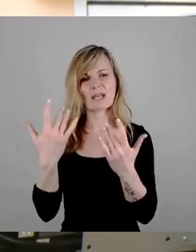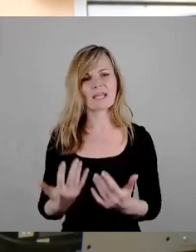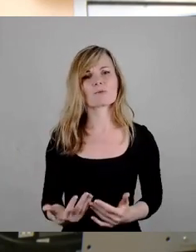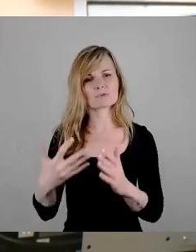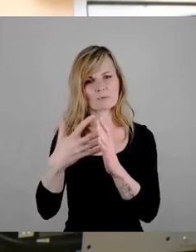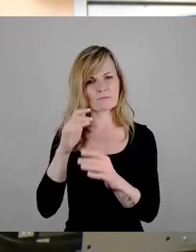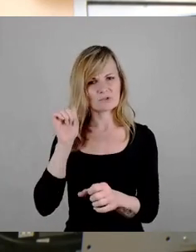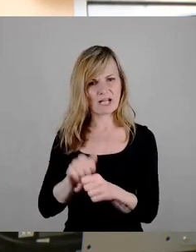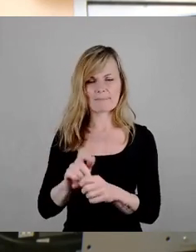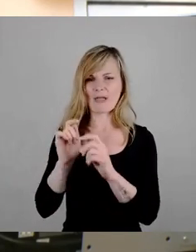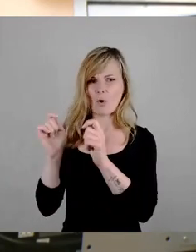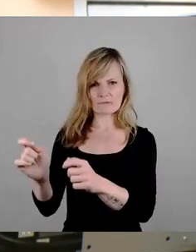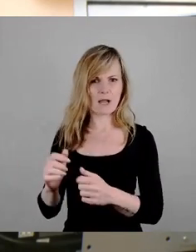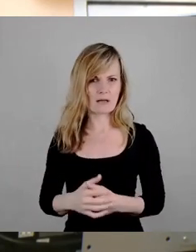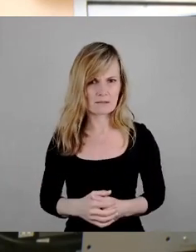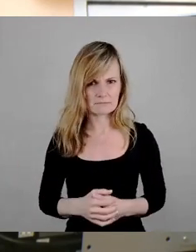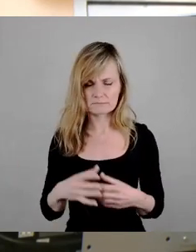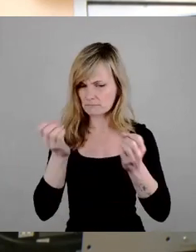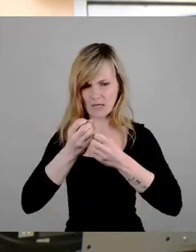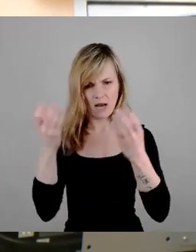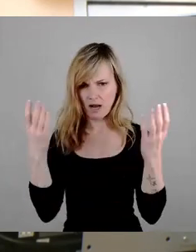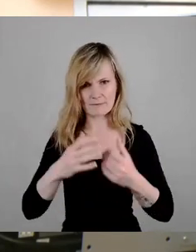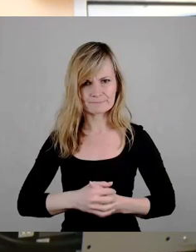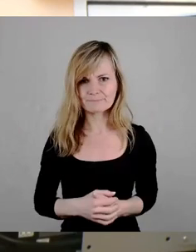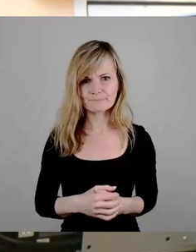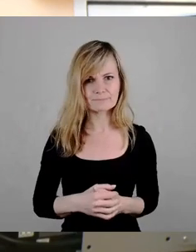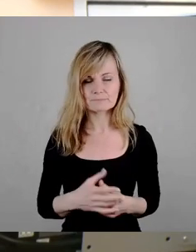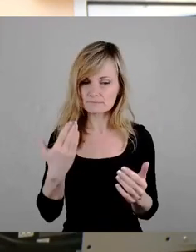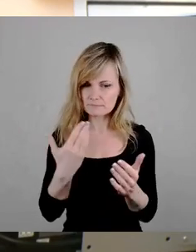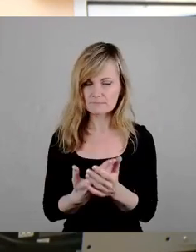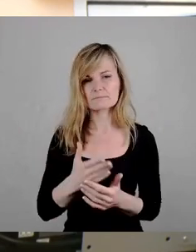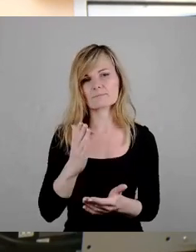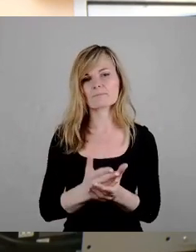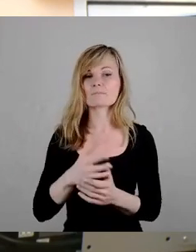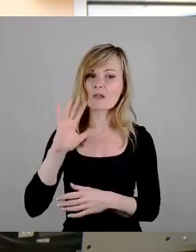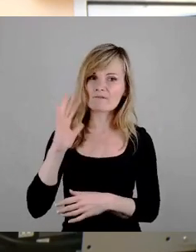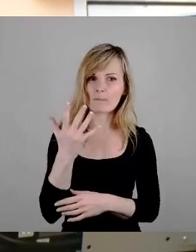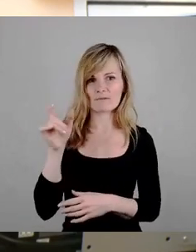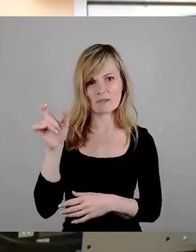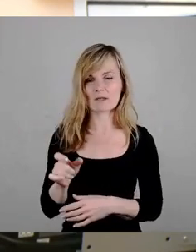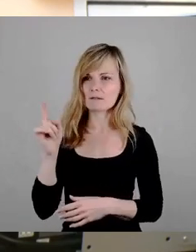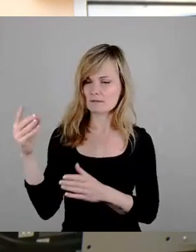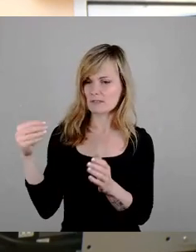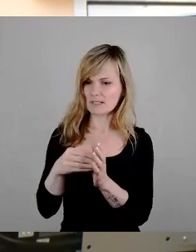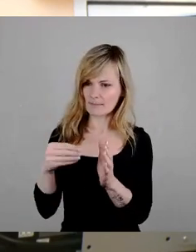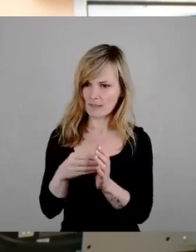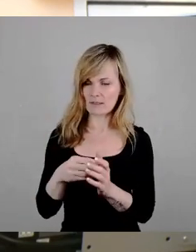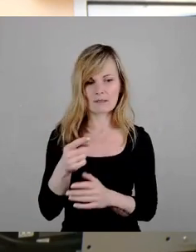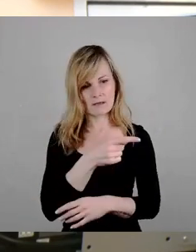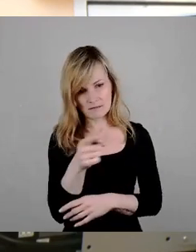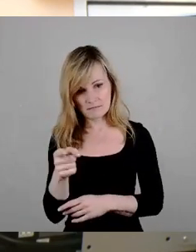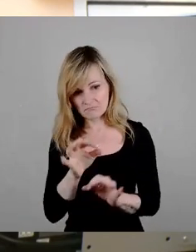beauftragen. Das ist eine ganz klare Geschichte, denn das ist nun der fünfte Mitspieler, der gucken muss, ob die anderen richtig getanzt haben.